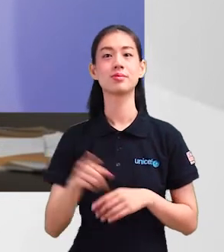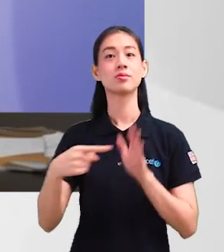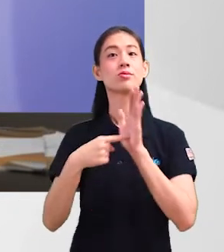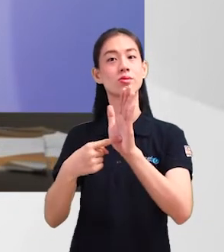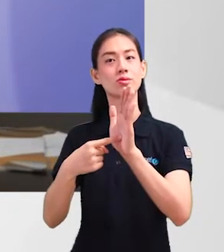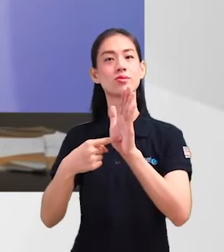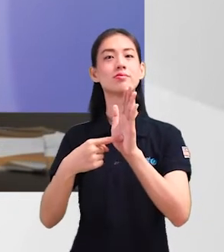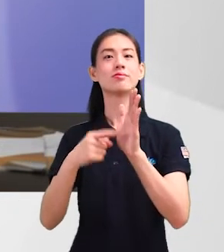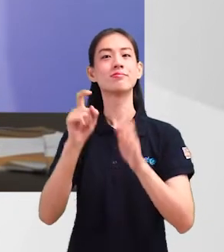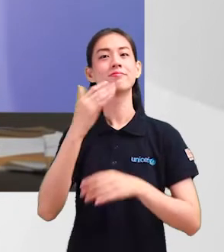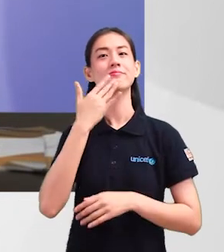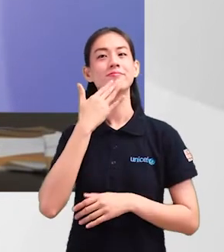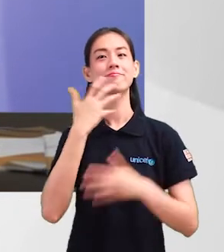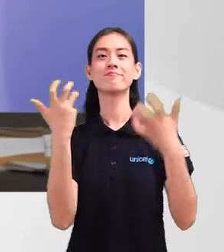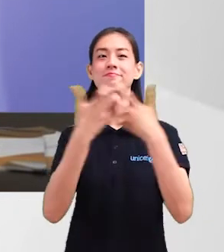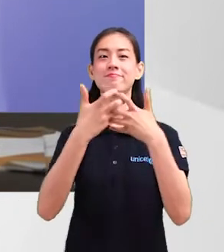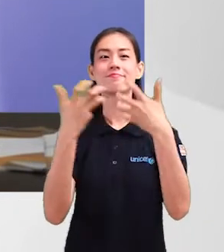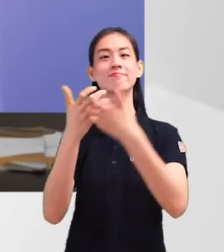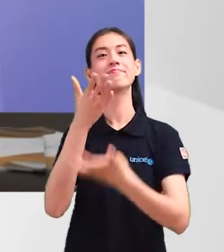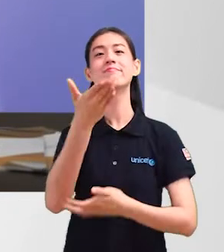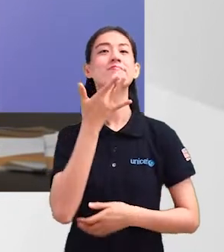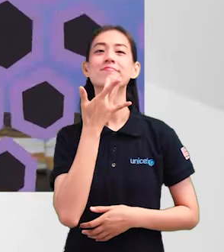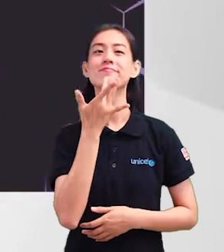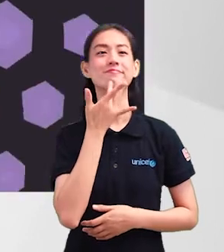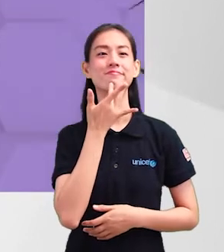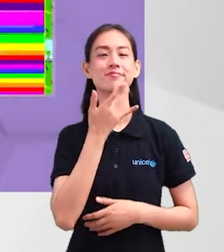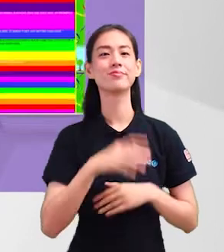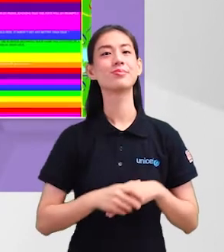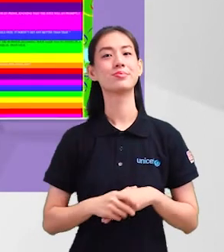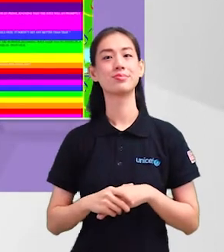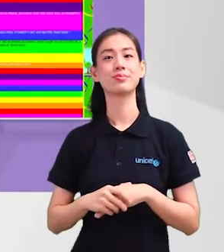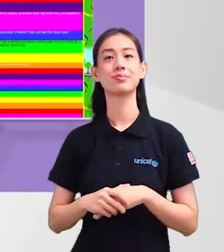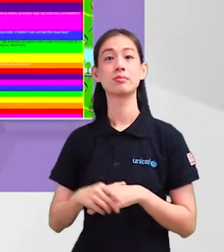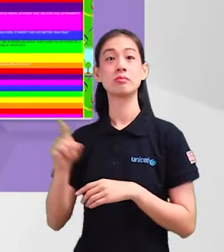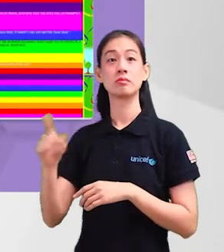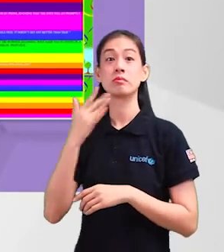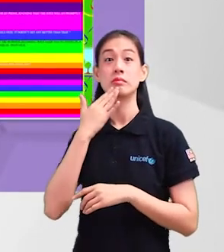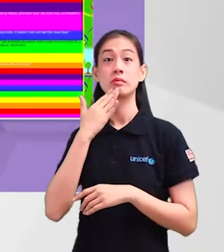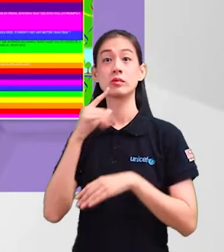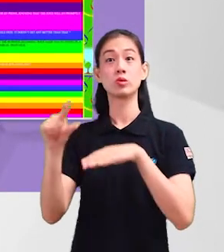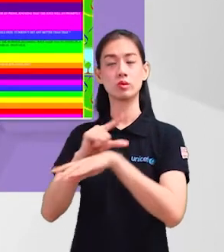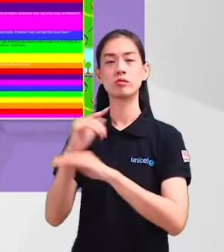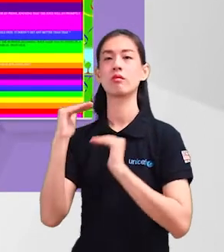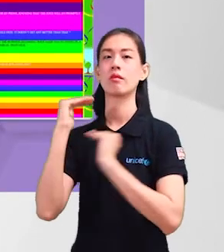untuk menghasilkan palette warna yang bersesuaian dengan cita rasa anda. Penggunaan jenis warna juga perlu diminimumkan. Penggunaan